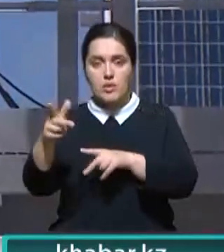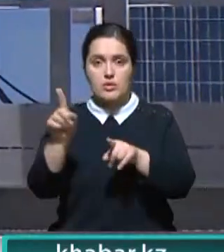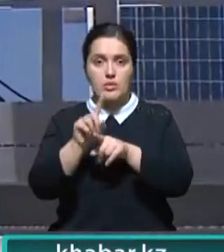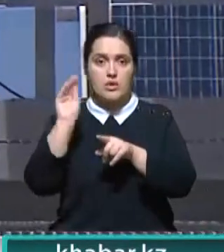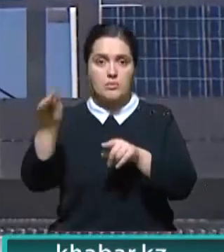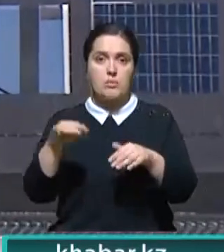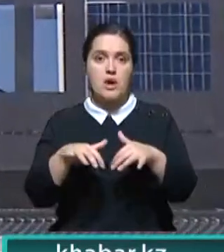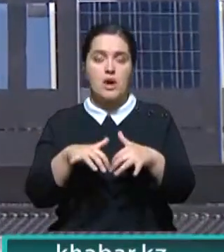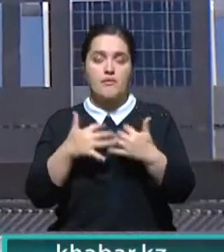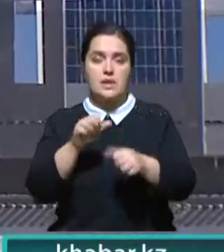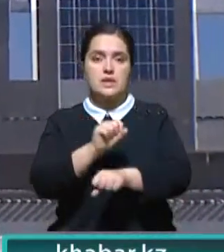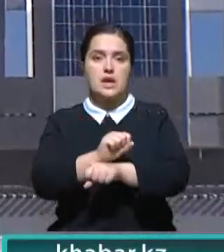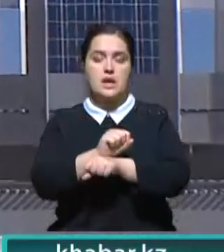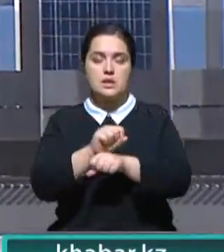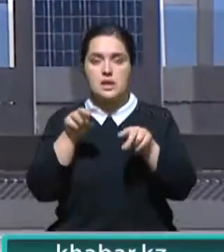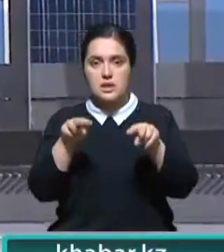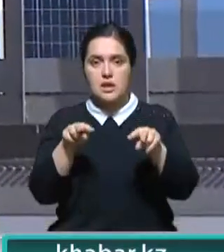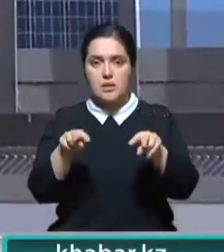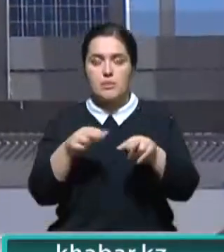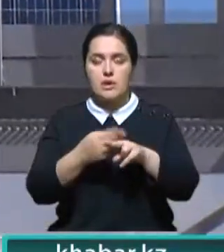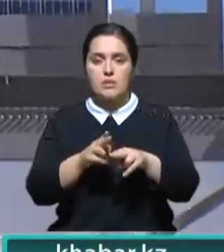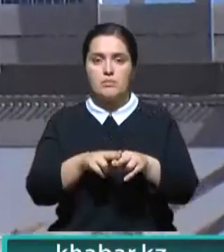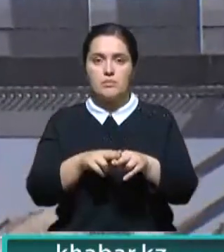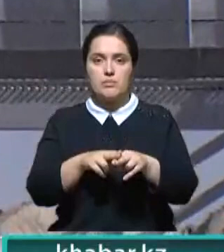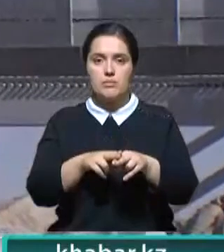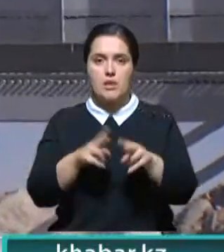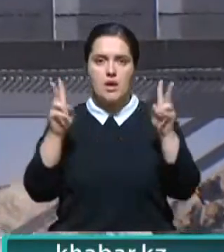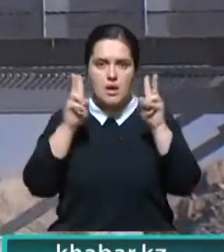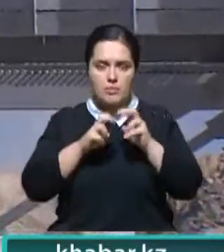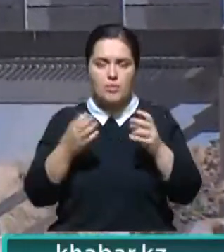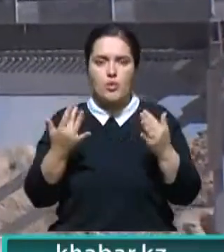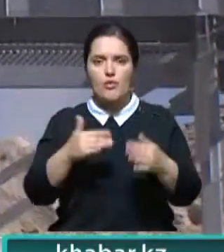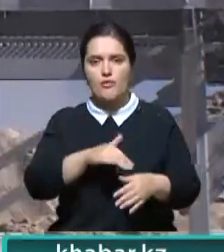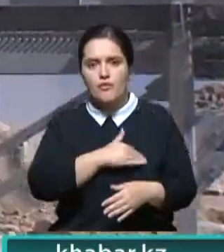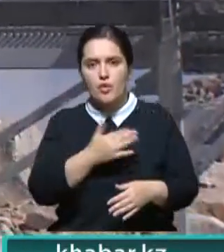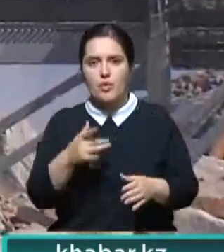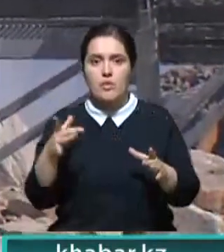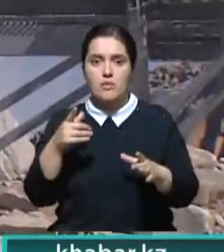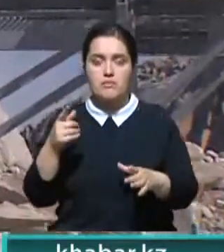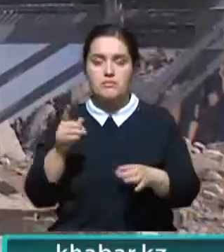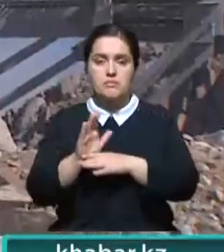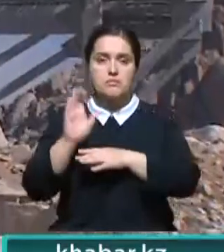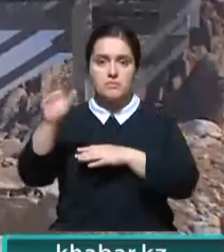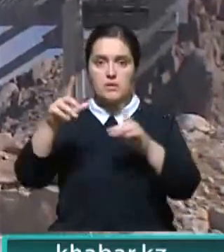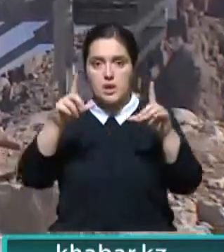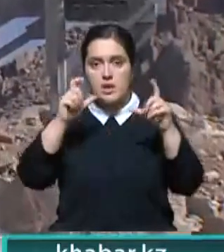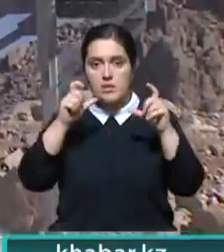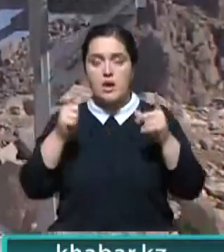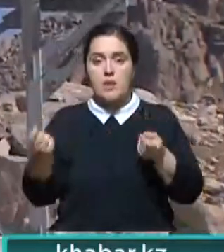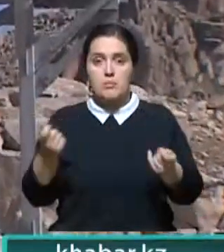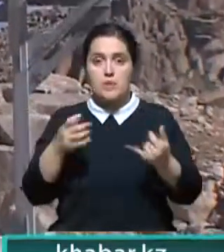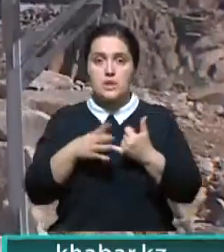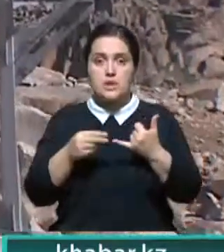автоматизированные станции наблюдения. Приборы здесь полностью измеряют все метеоданные. Кроме того, объект передает вниз картинку. То есть оператор на земле может